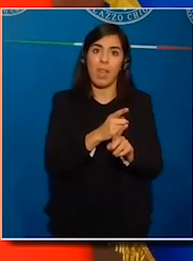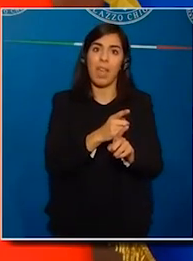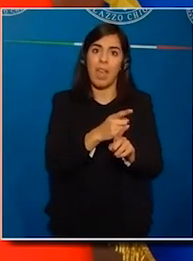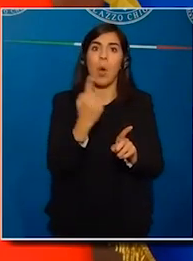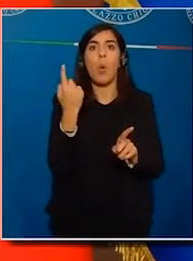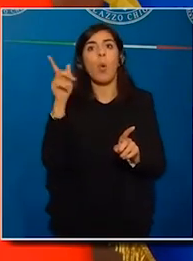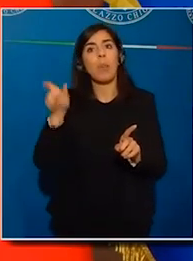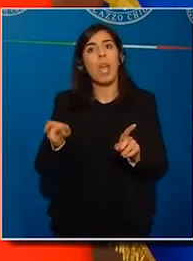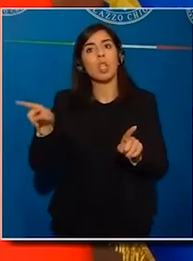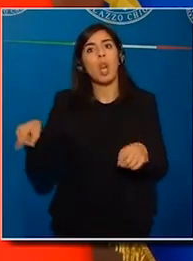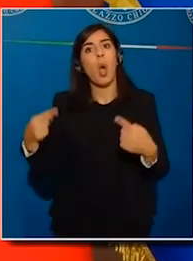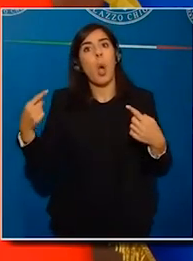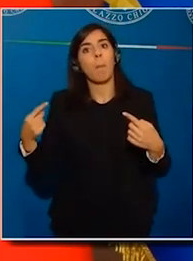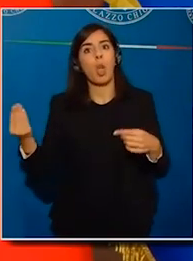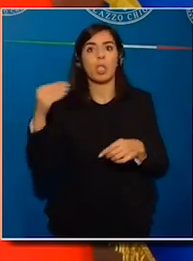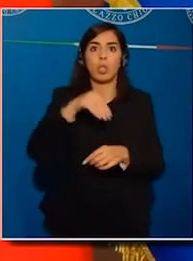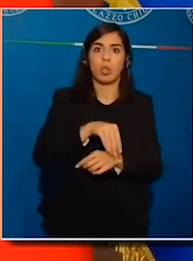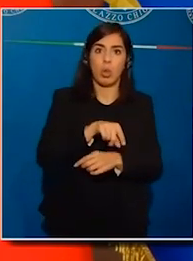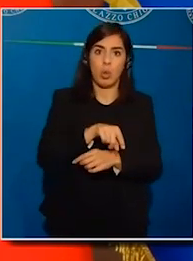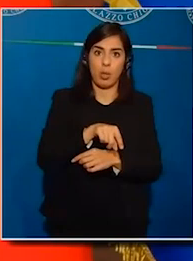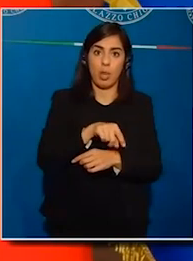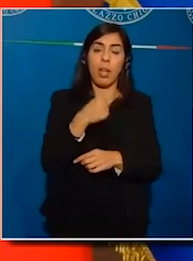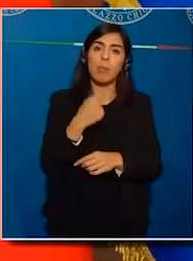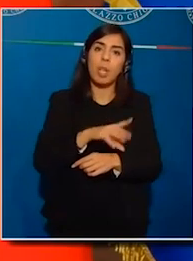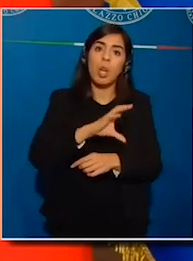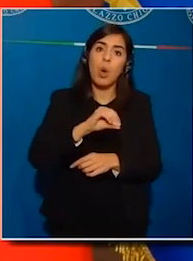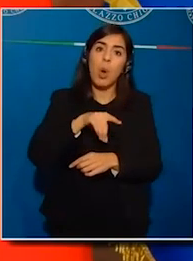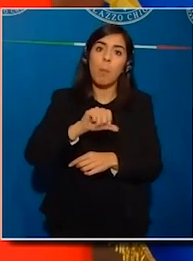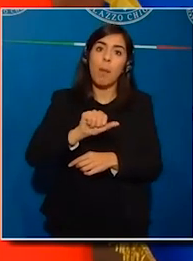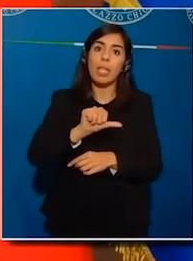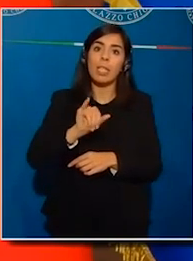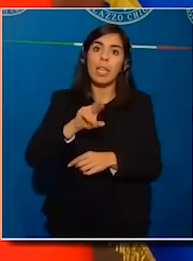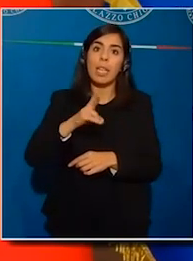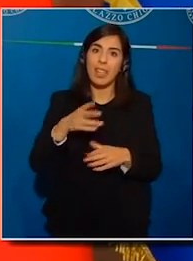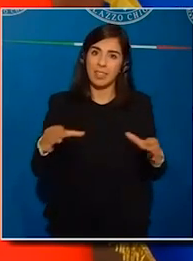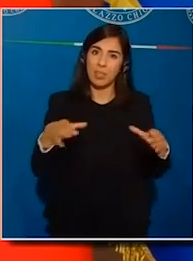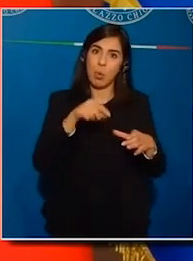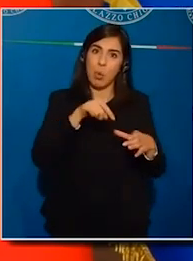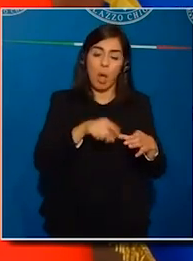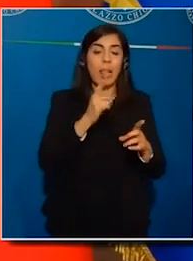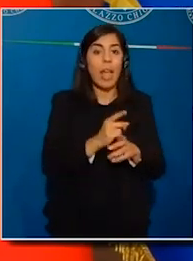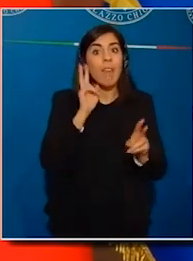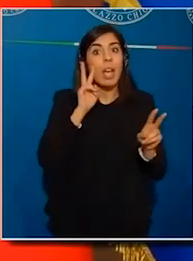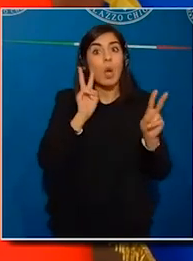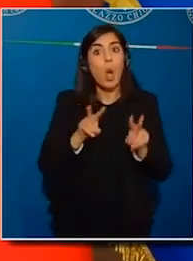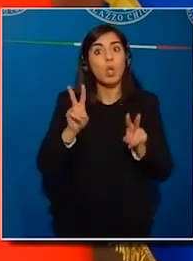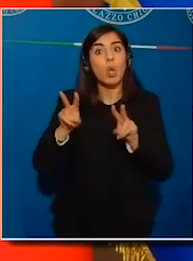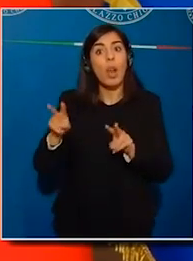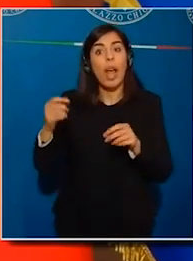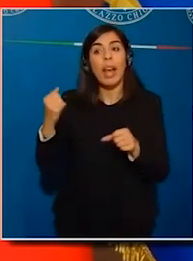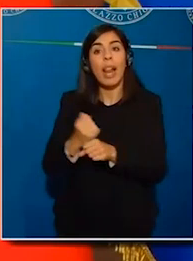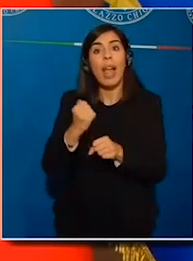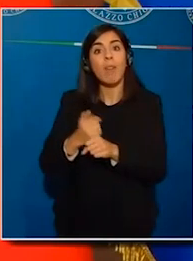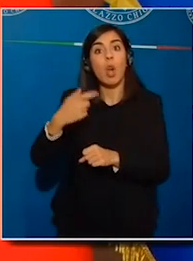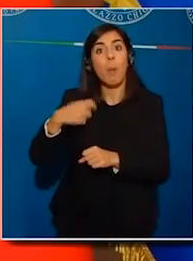Il Copasir ha funzioni di vigilanza e di controllo sull'operato del Presidente del Consiglio e